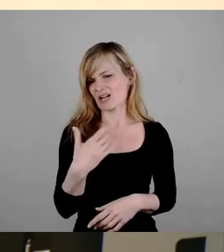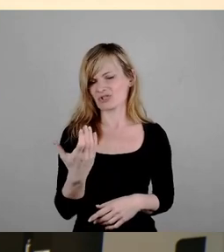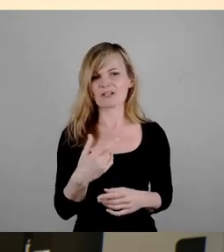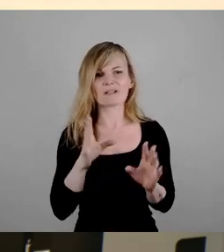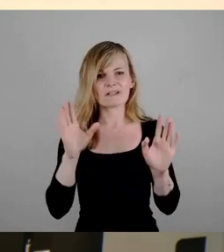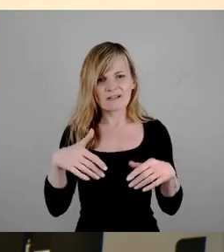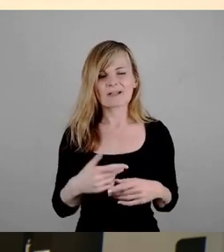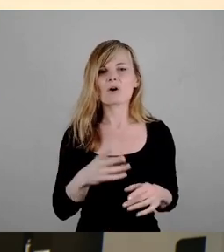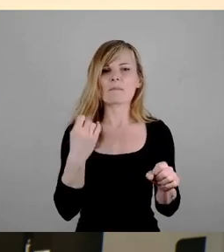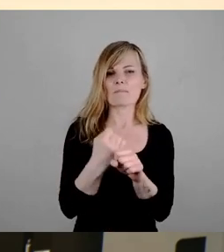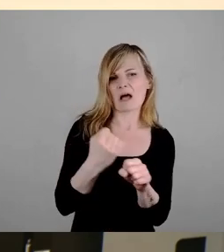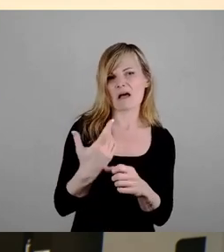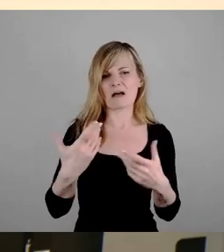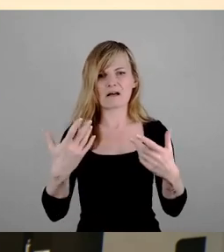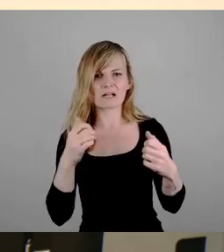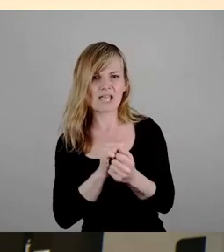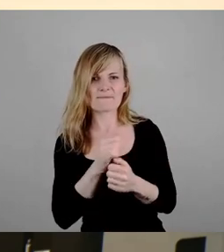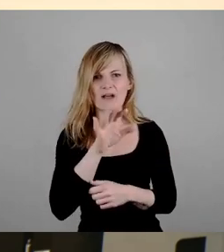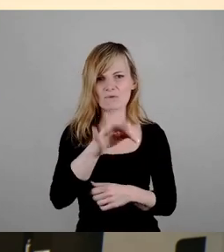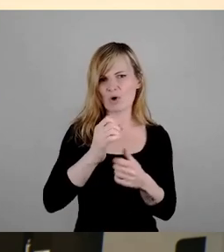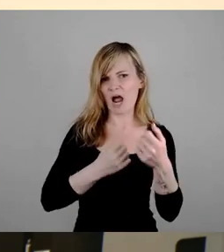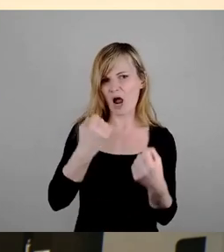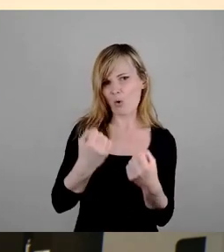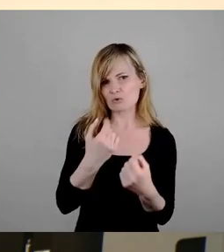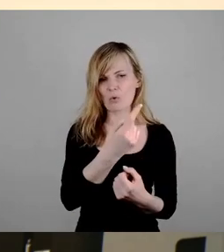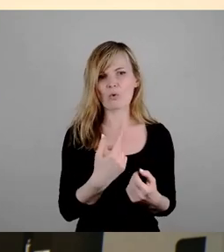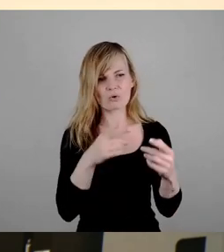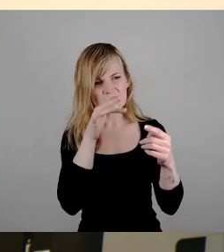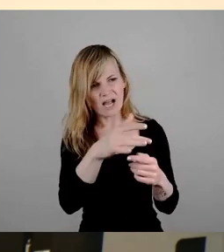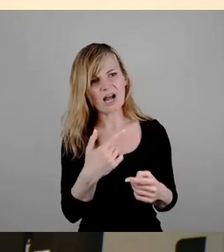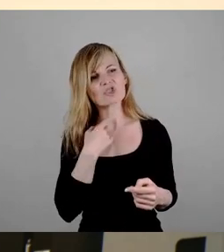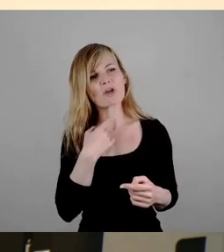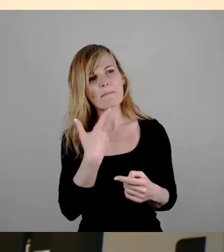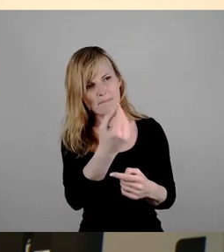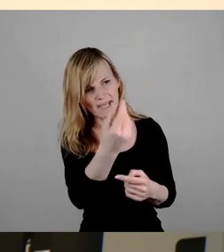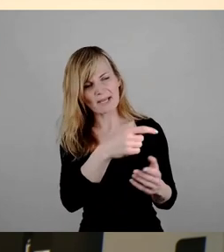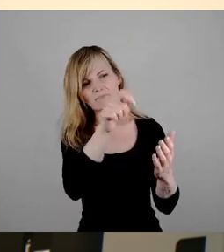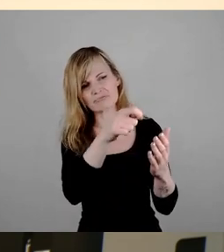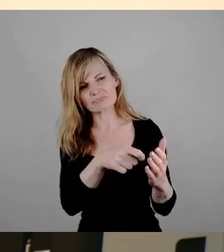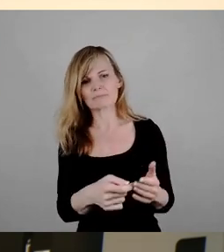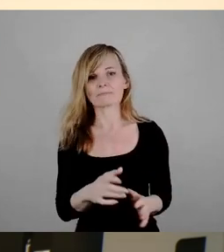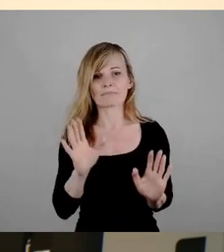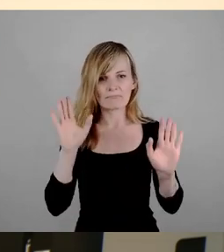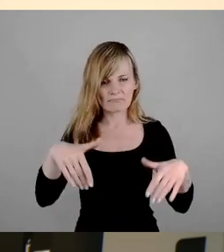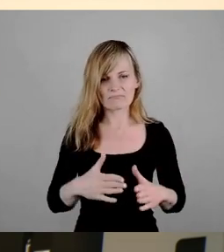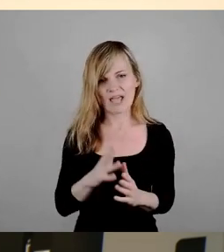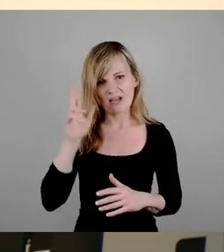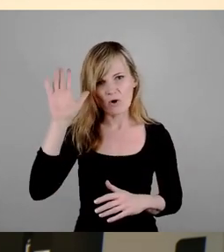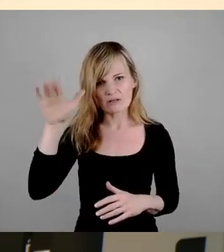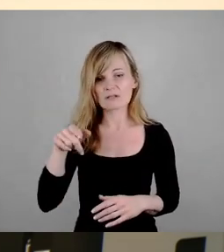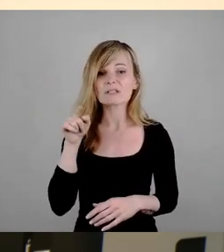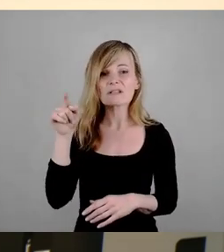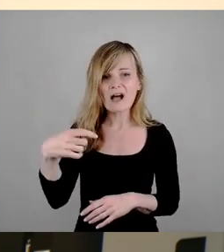Macher, als Kämpfer für das Auto und so, wird Ihnen das da Stimmen bringen. Aber mein Gott, da am blauen Wunder,